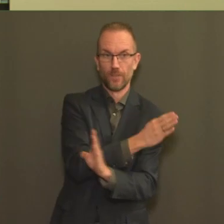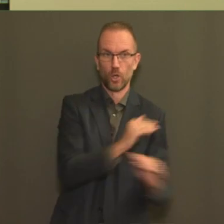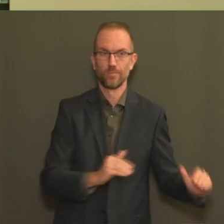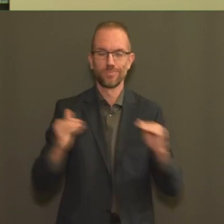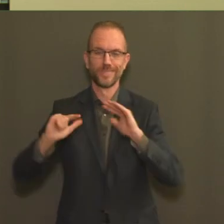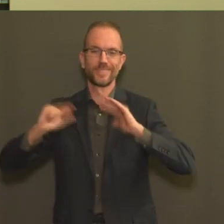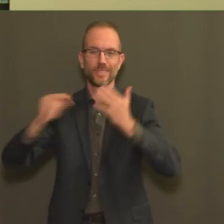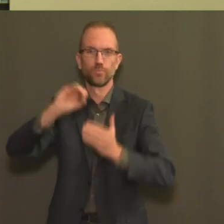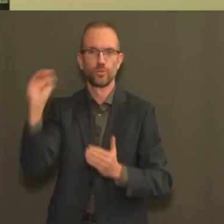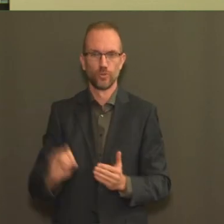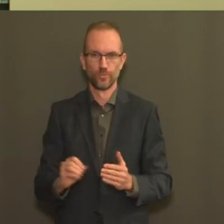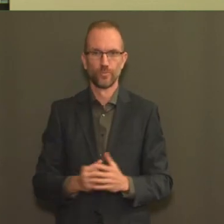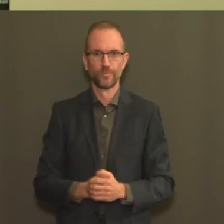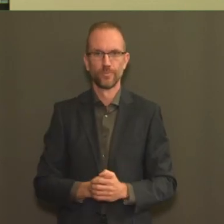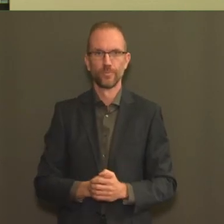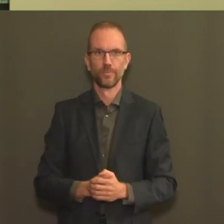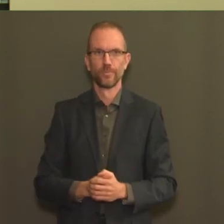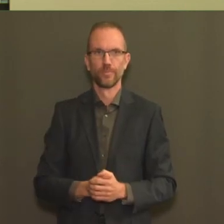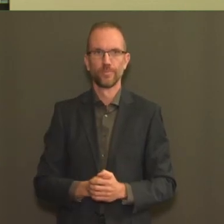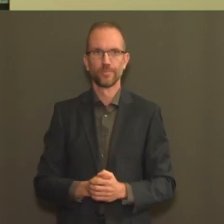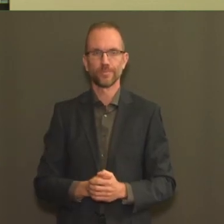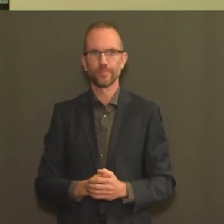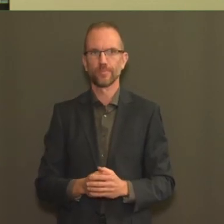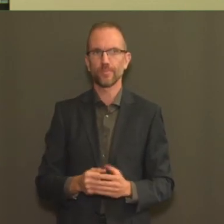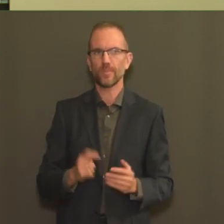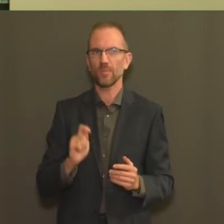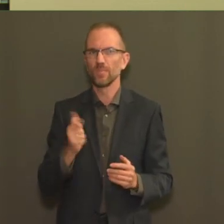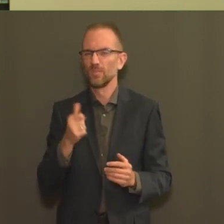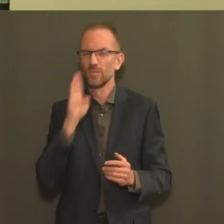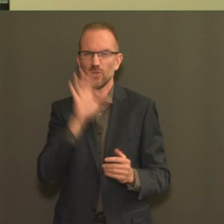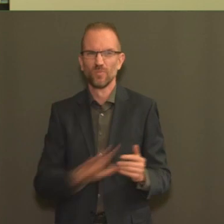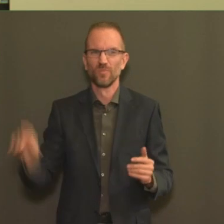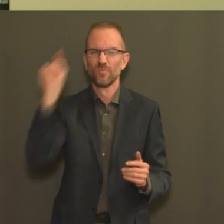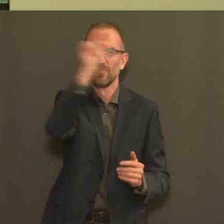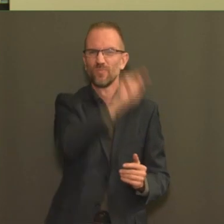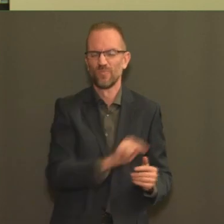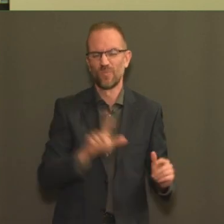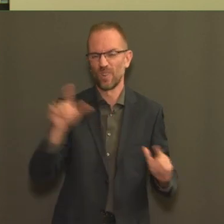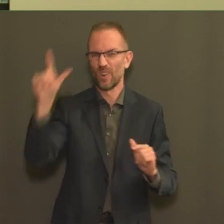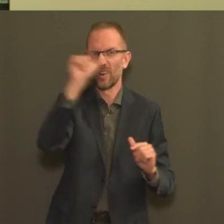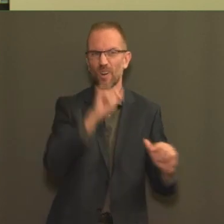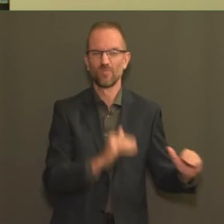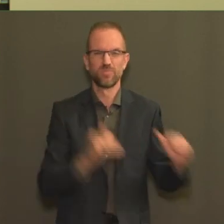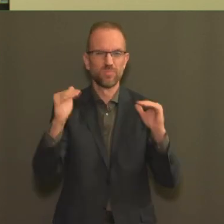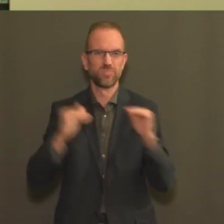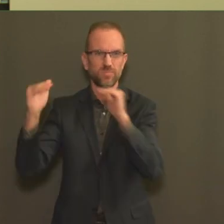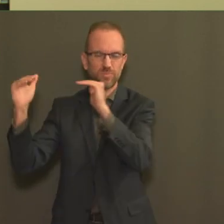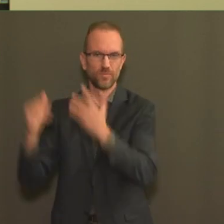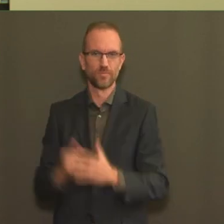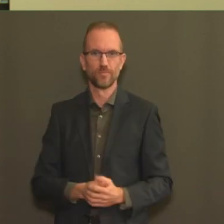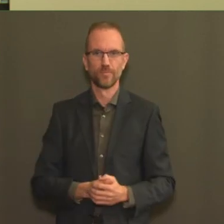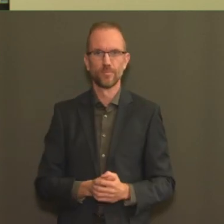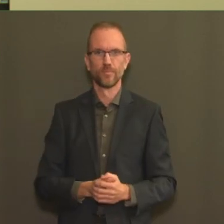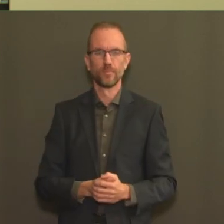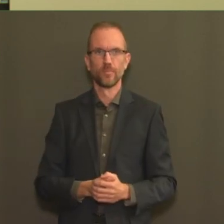Et cette augmentation se manifeste dans pratiquement tout le pays. Une partie extrêmement importante,